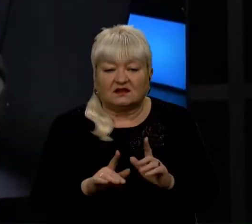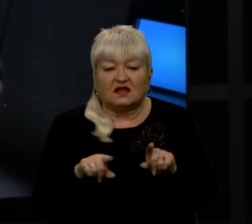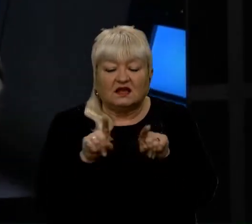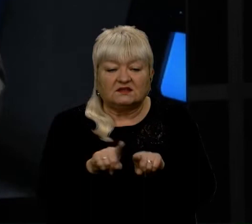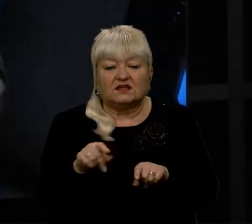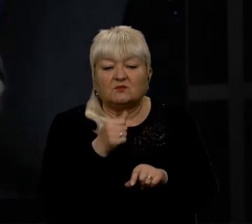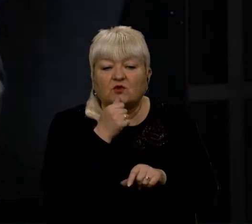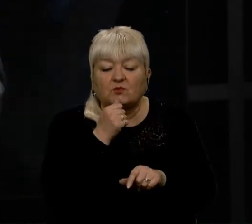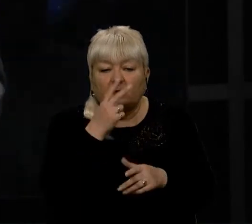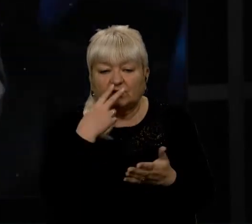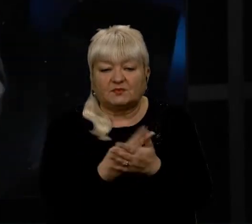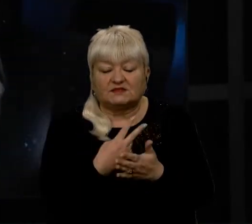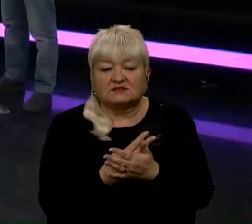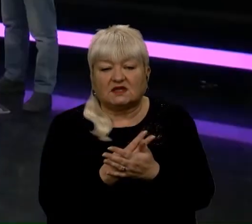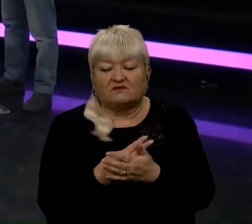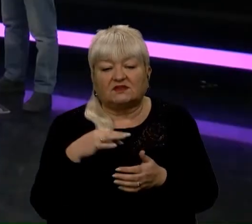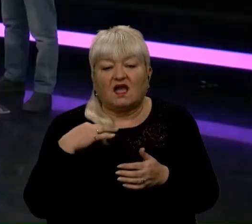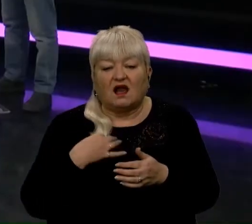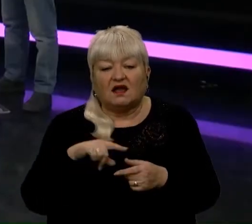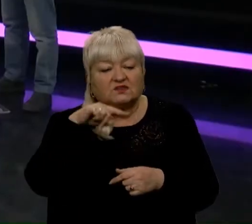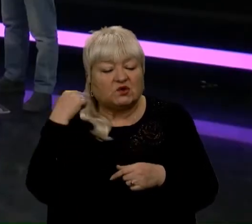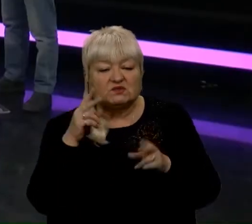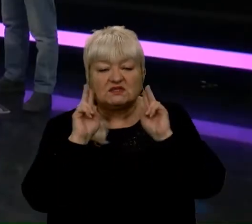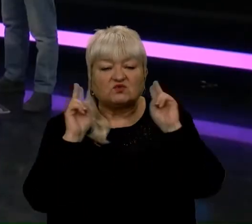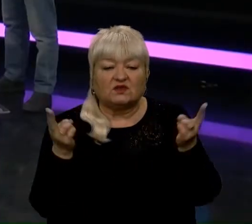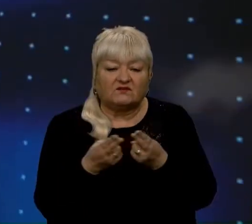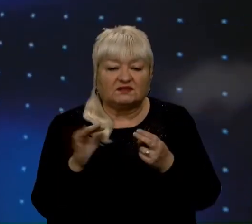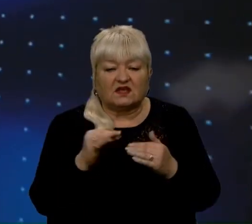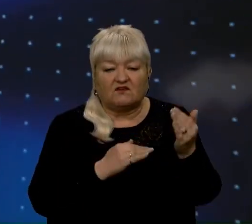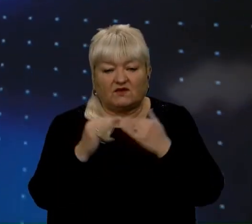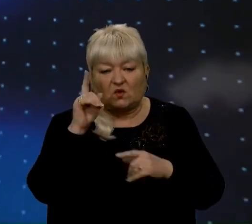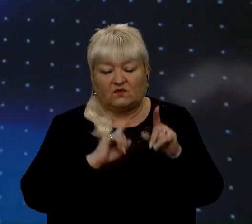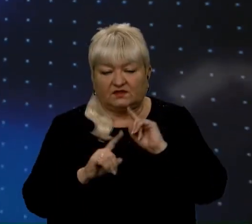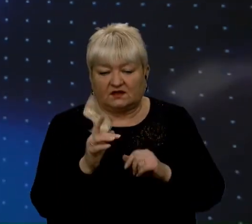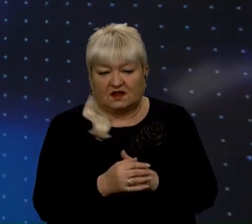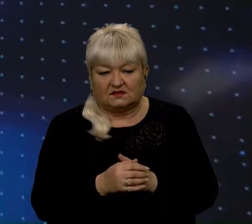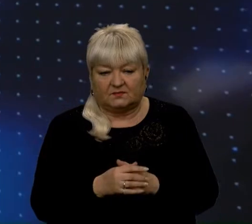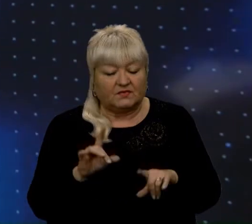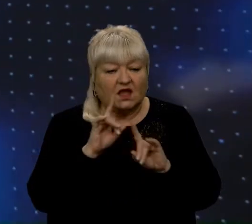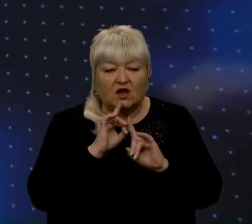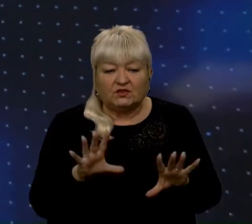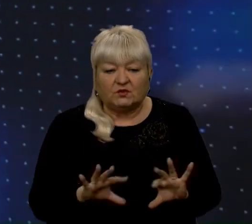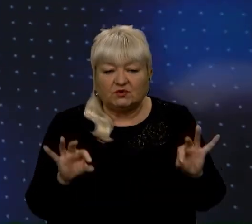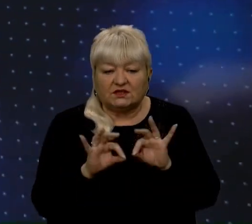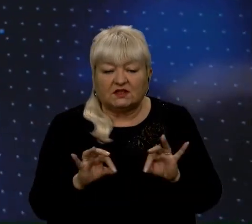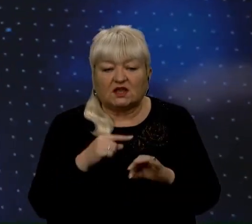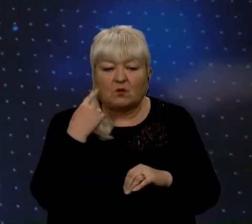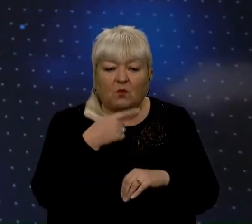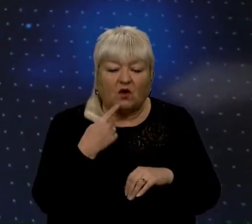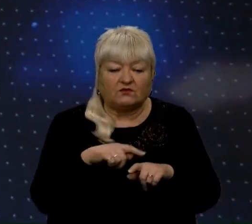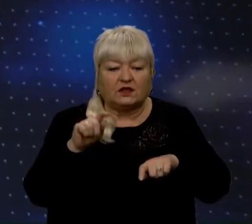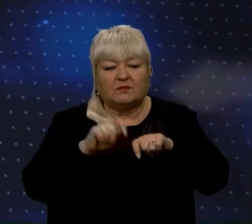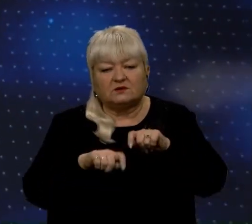представити агенти Російської Федерації, в тому числі у Верховній Раді. І не буде ніяких мовних патрулів, які будуть